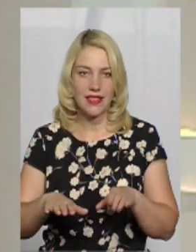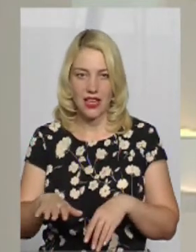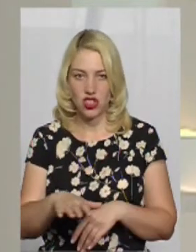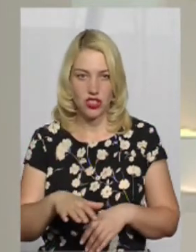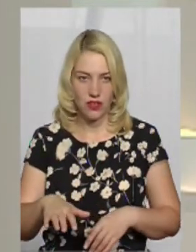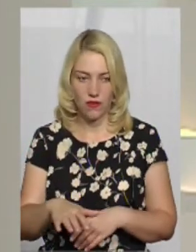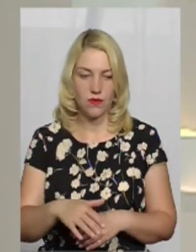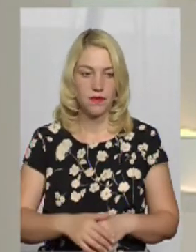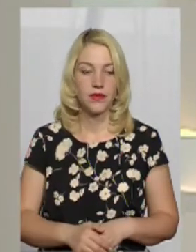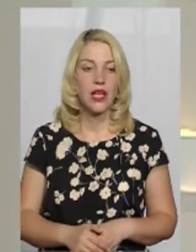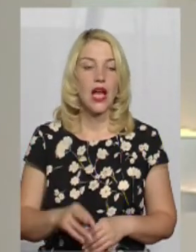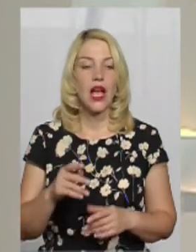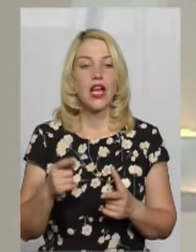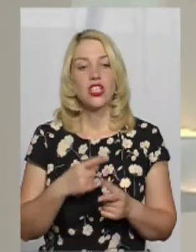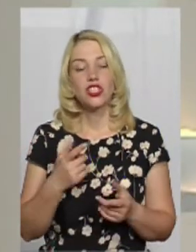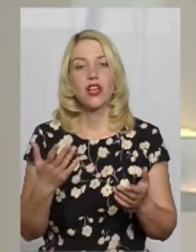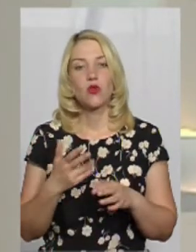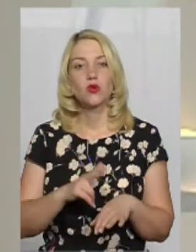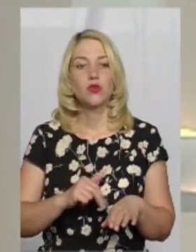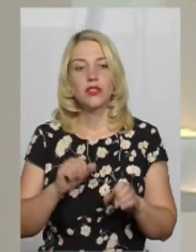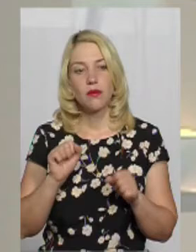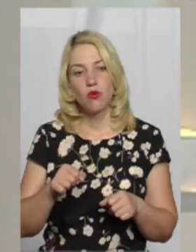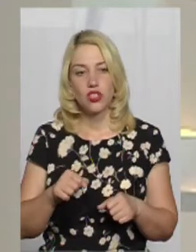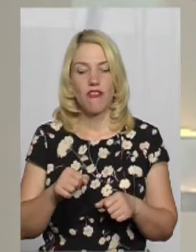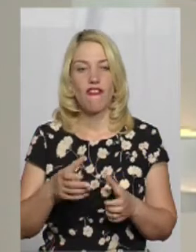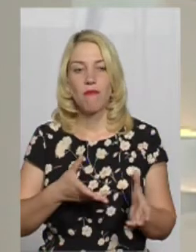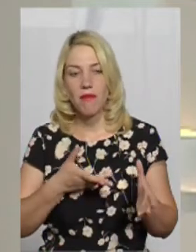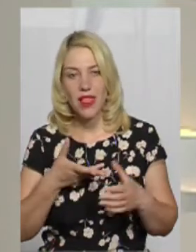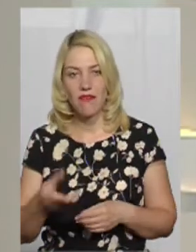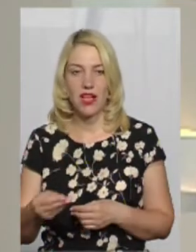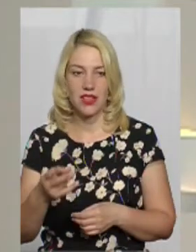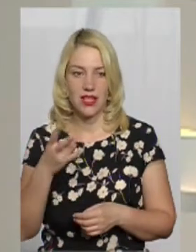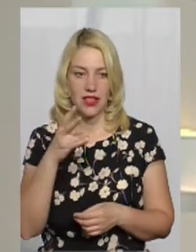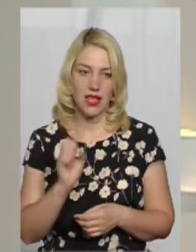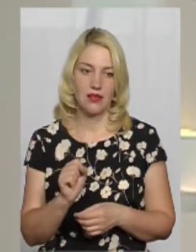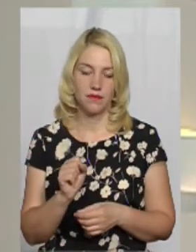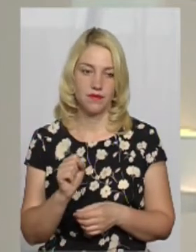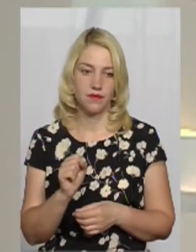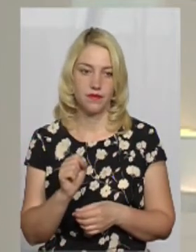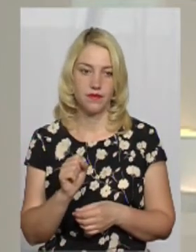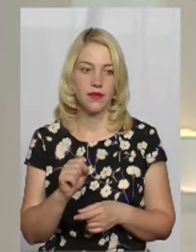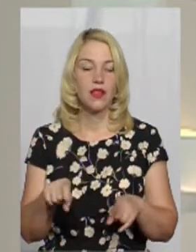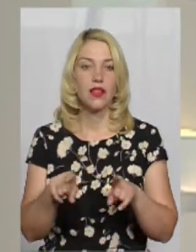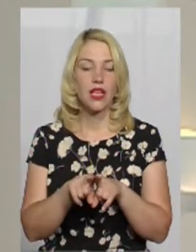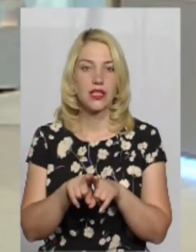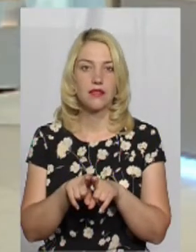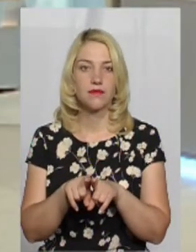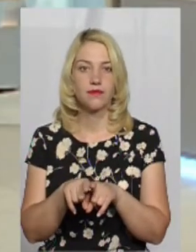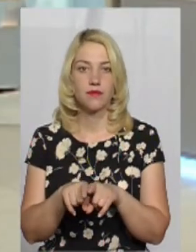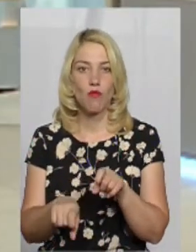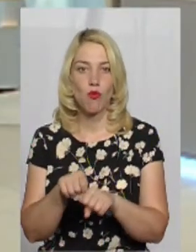Чи якось поліція може впливати і чи впливає на такі